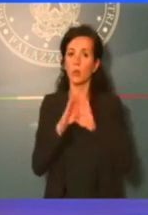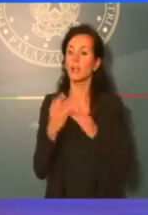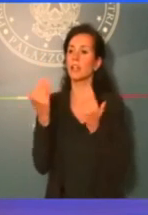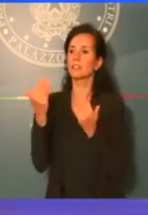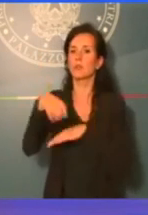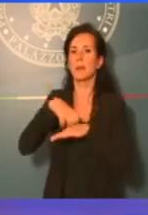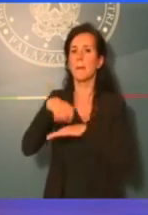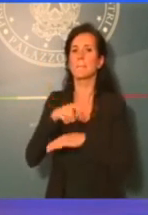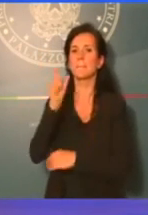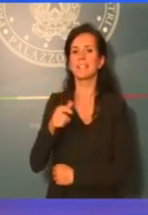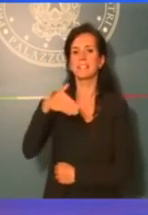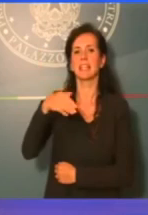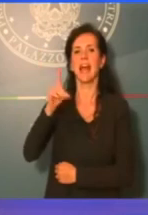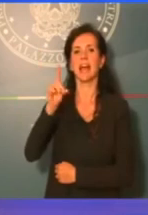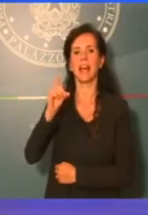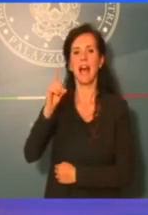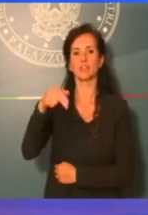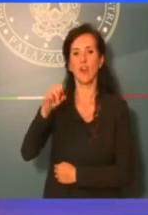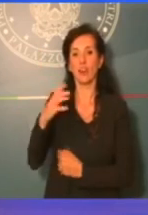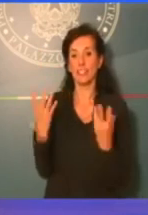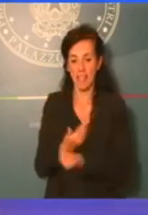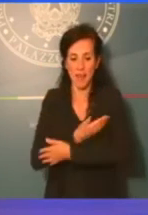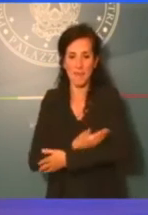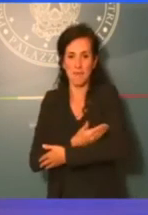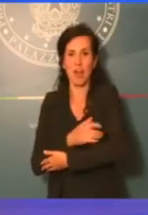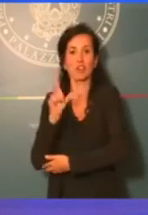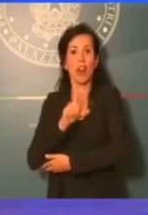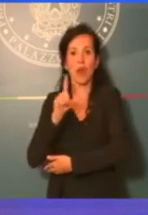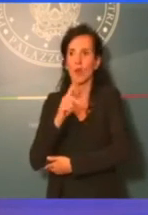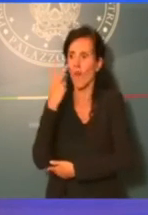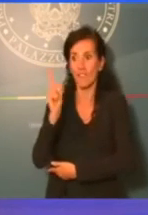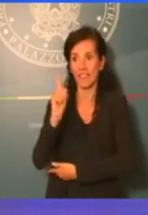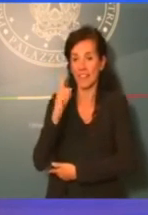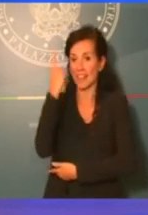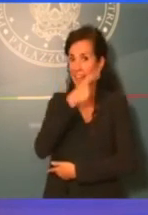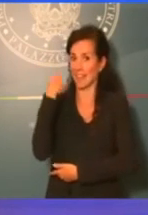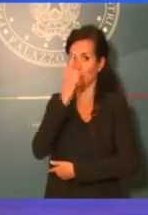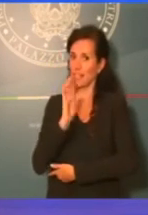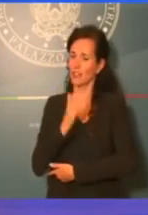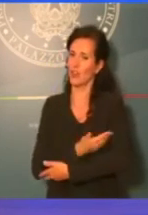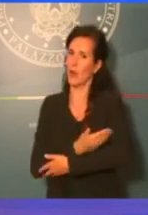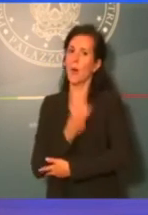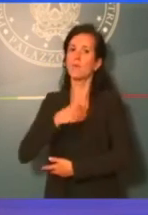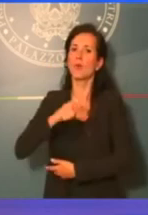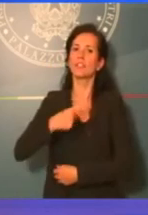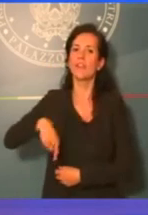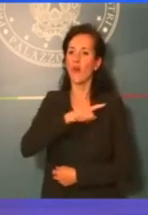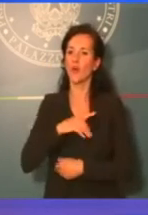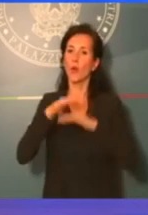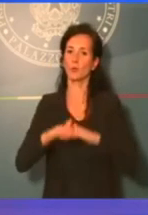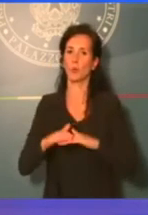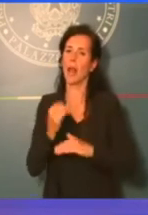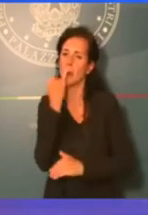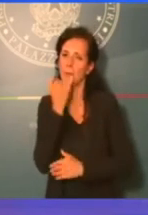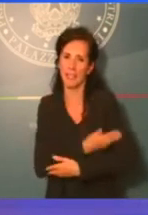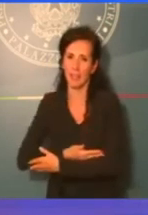che in braccio leone. Non ci mostrare il volto di leone perché tuteliamo i piccoli, Fabiana, però ti